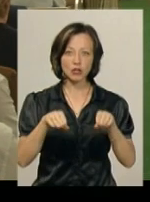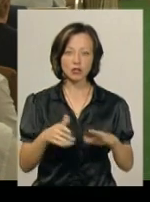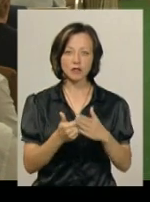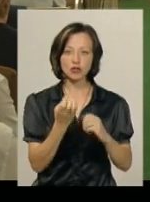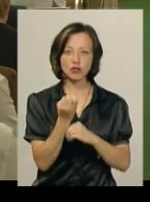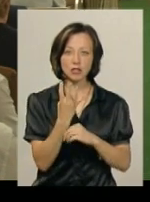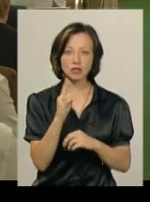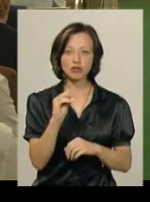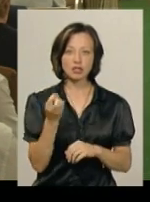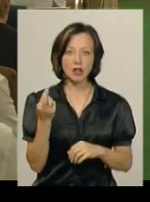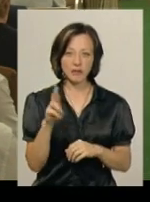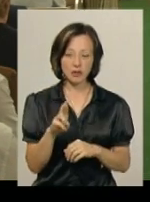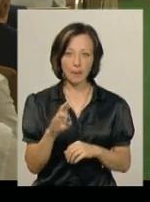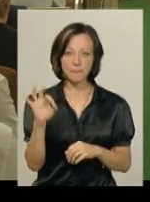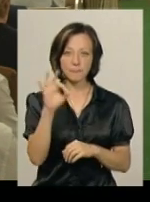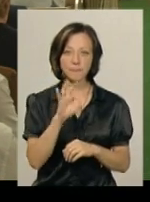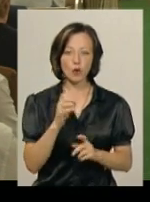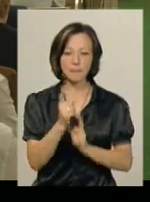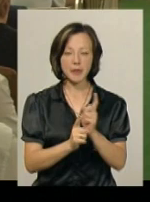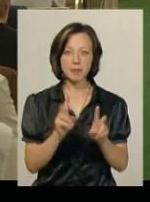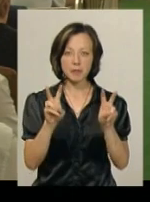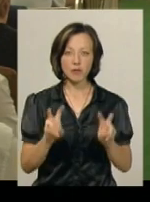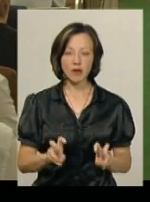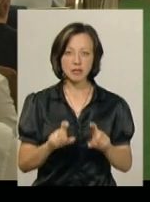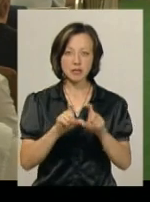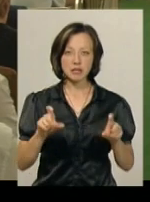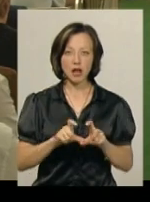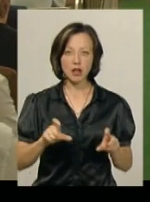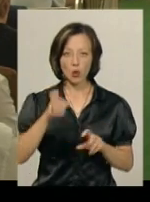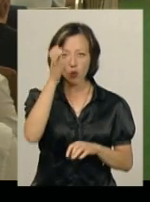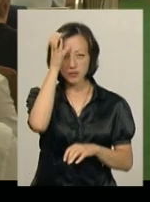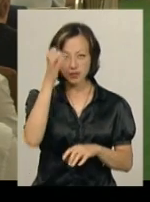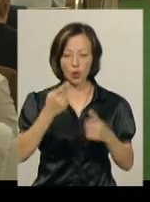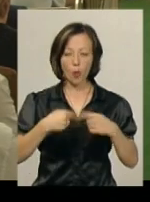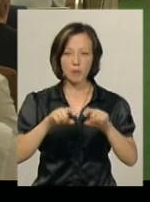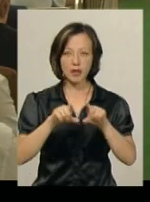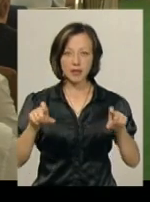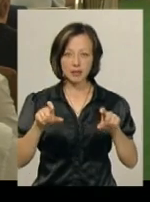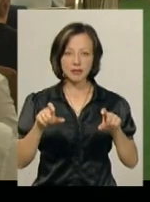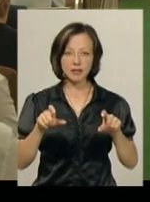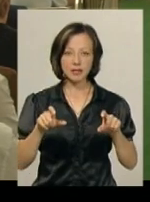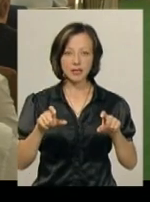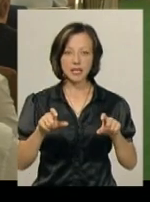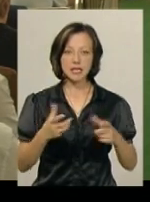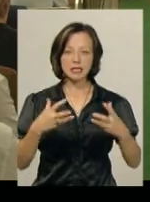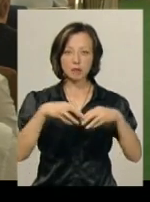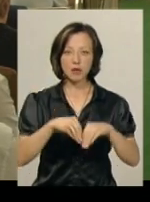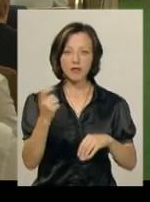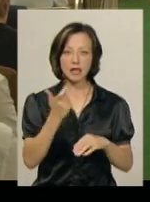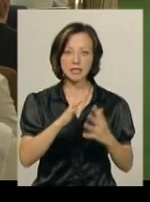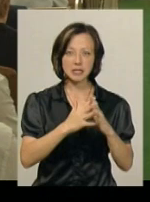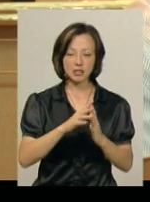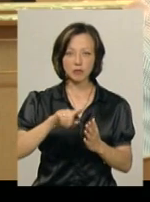14 червня про переименування закладів освіти, об'єктів спільної власності, сіл, селищ та міст